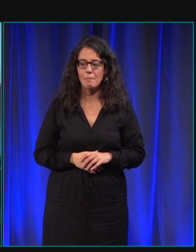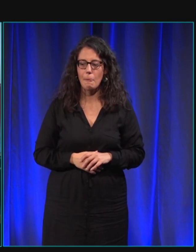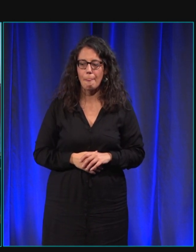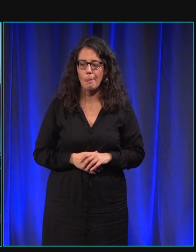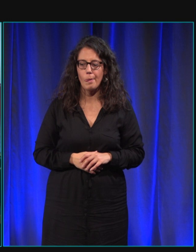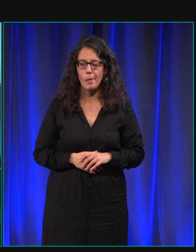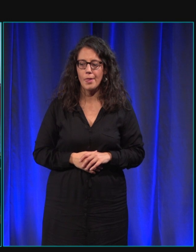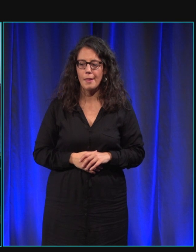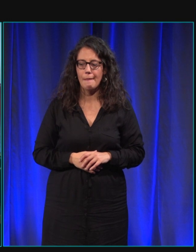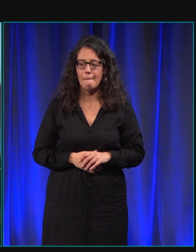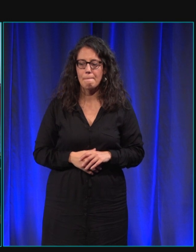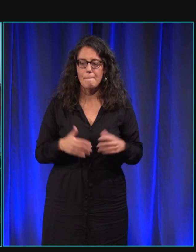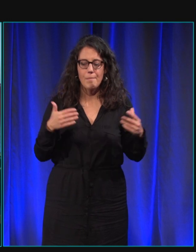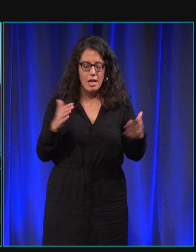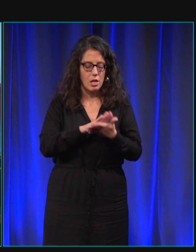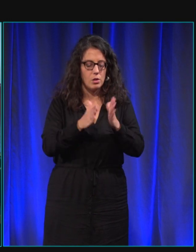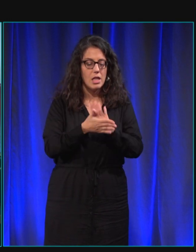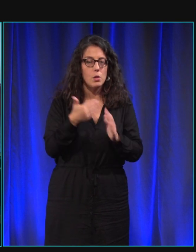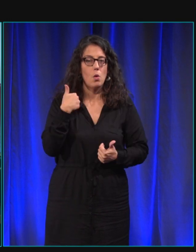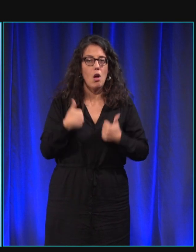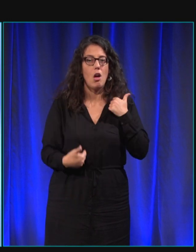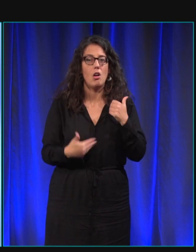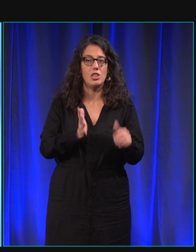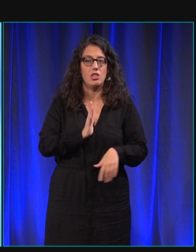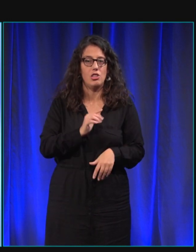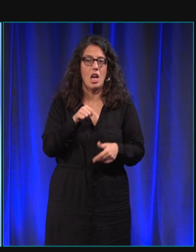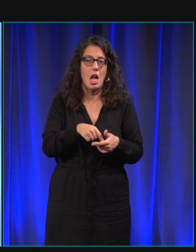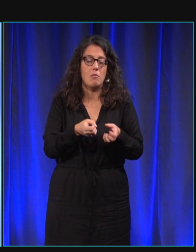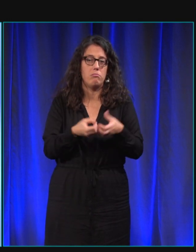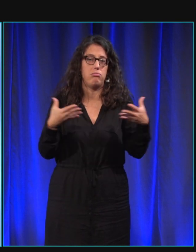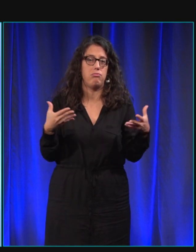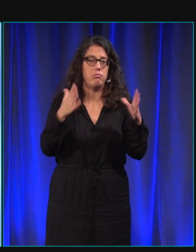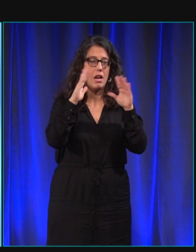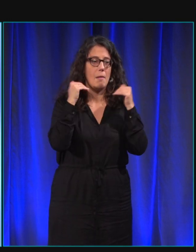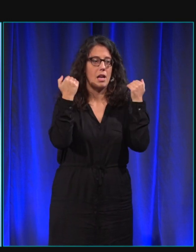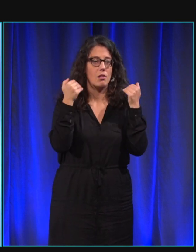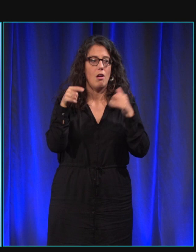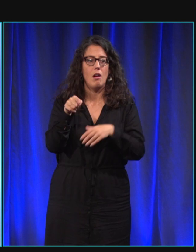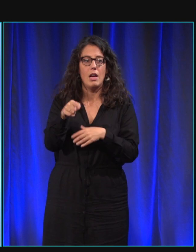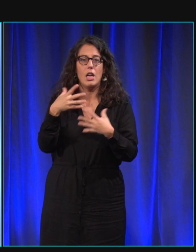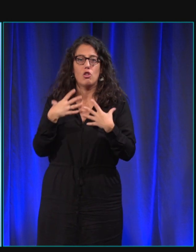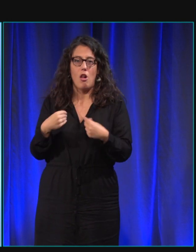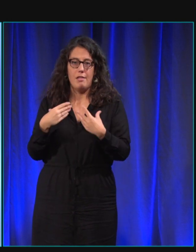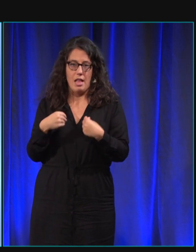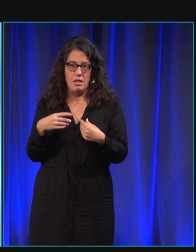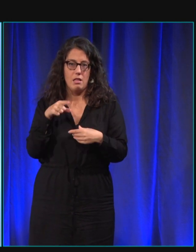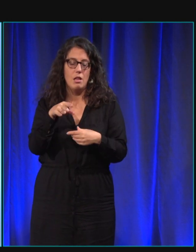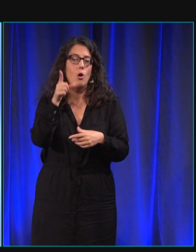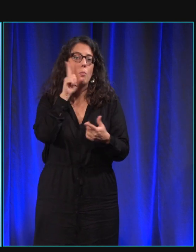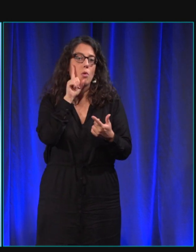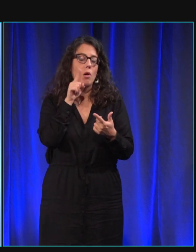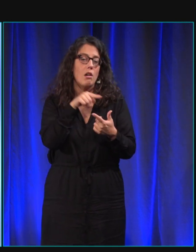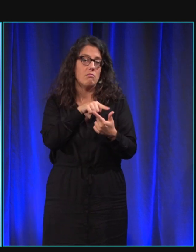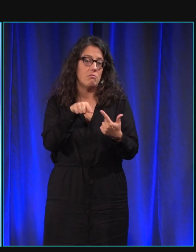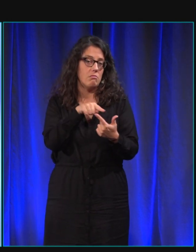alors on dit chien c'est surtout des labradors et des golden alors pour plusieurs raisons déjà parce que c'est des chiens qui